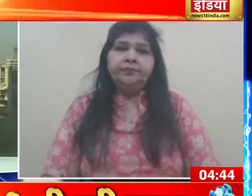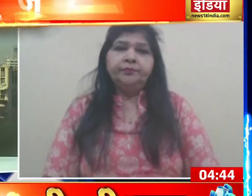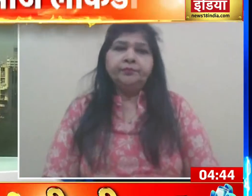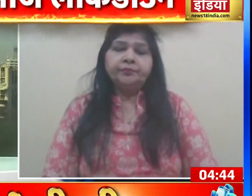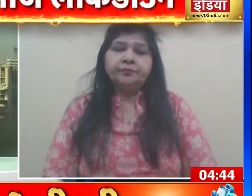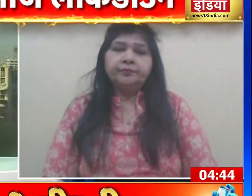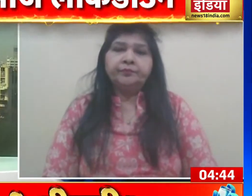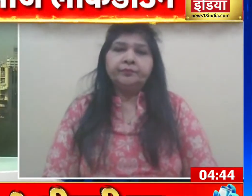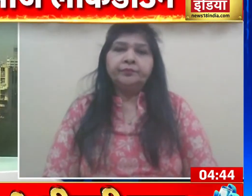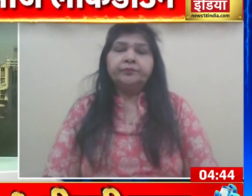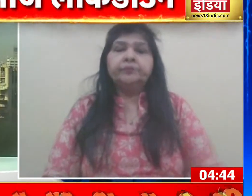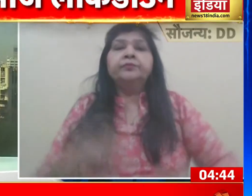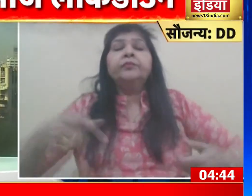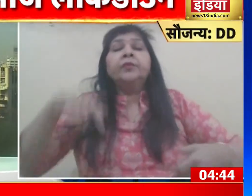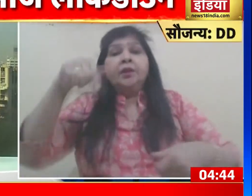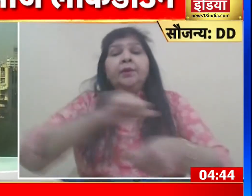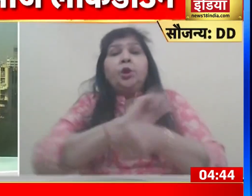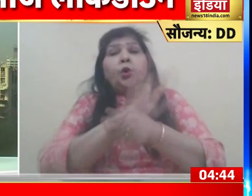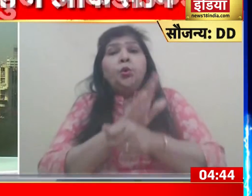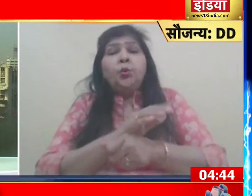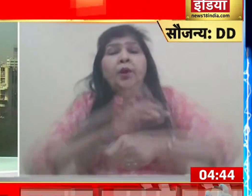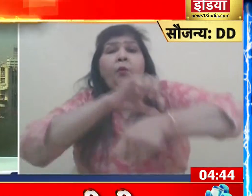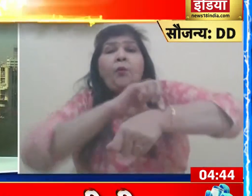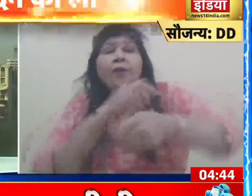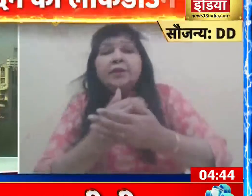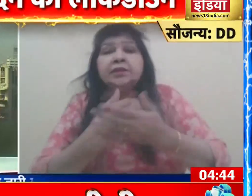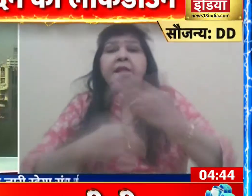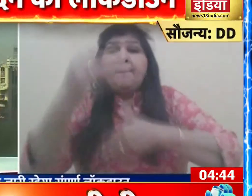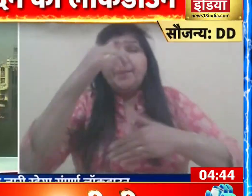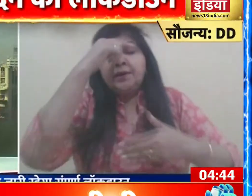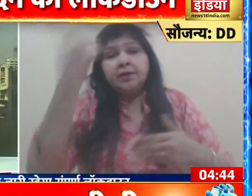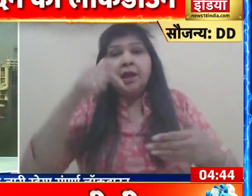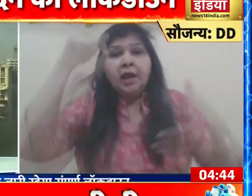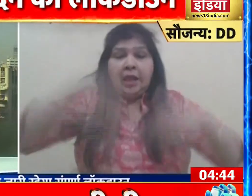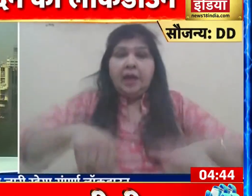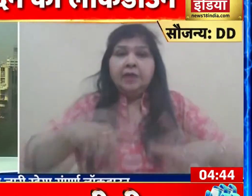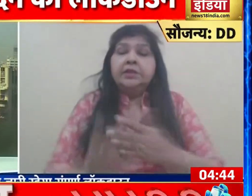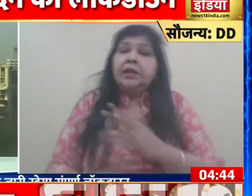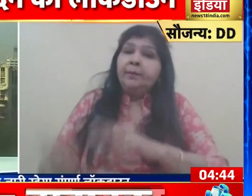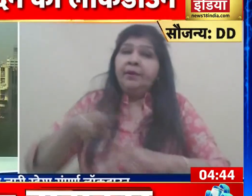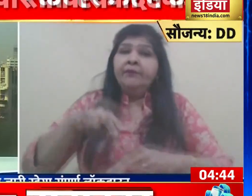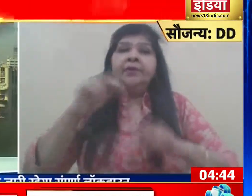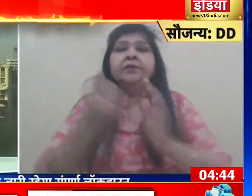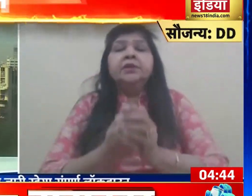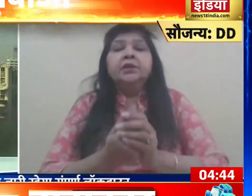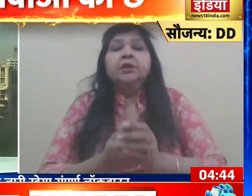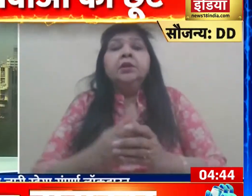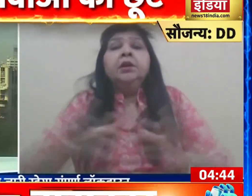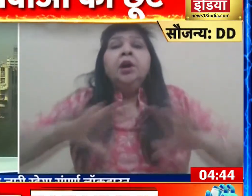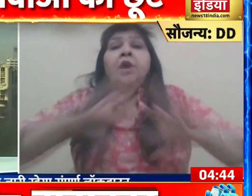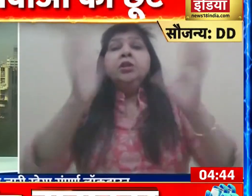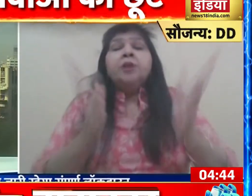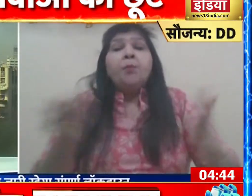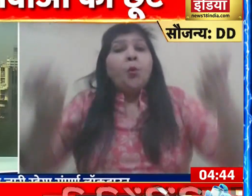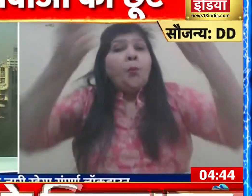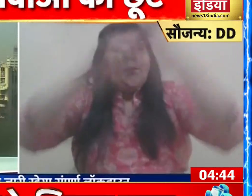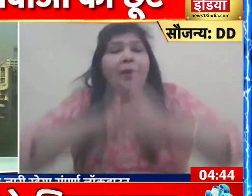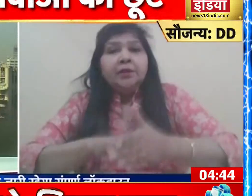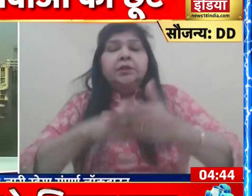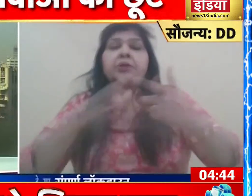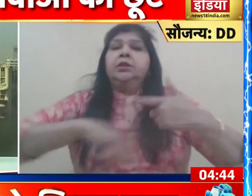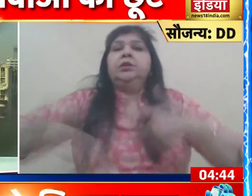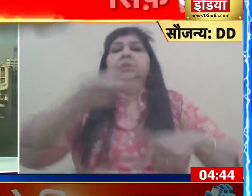तमिलाडू में कोरोना वाइरस के बढ़ते मामलों के कारण आज एक बार फिर से संपून लॉकडाउन लगा रहेगा